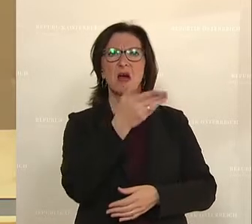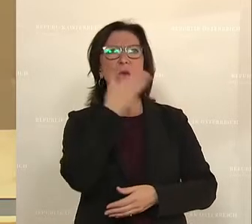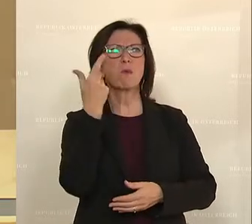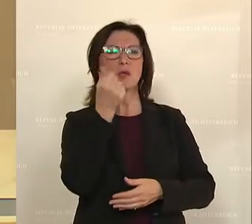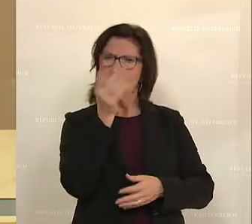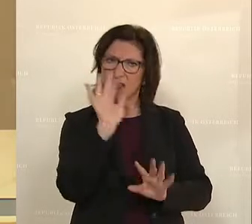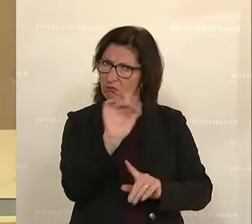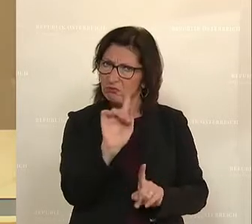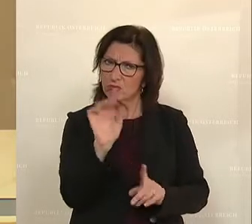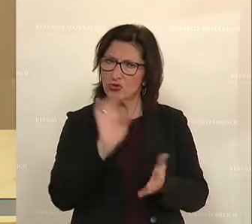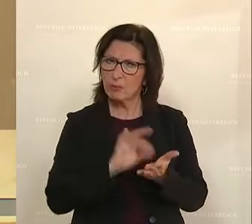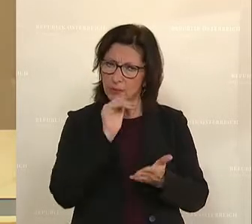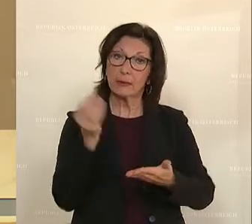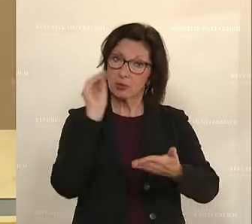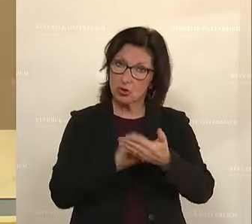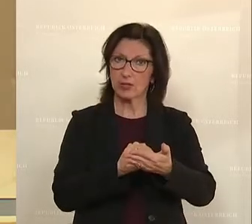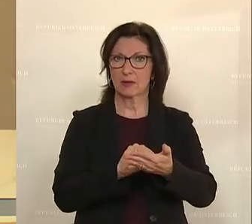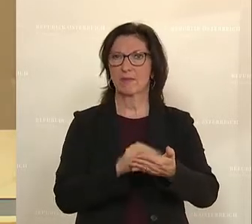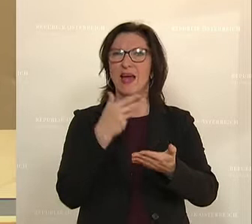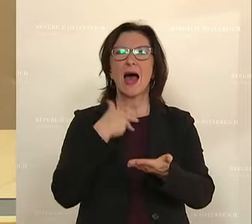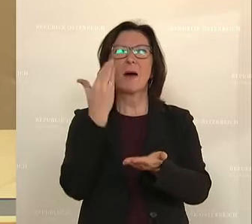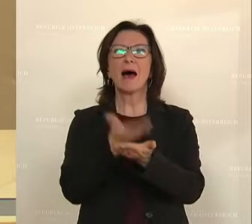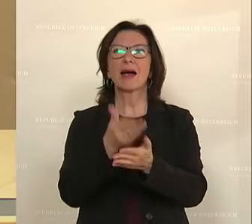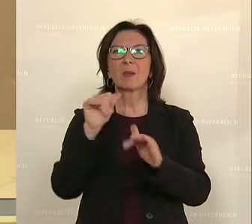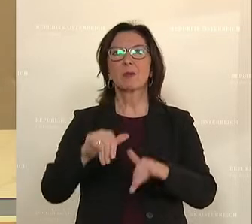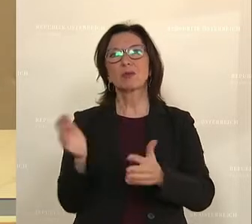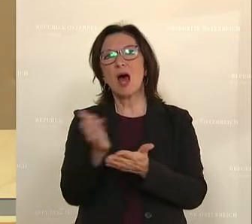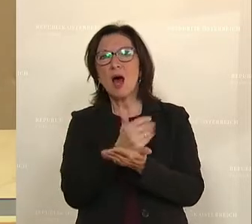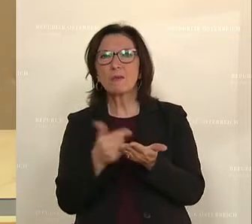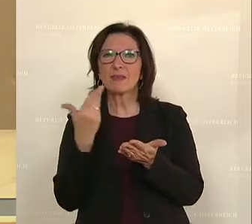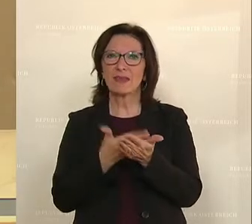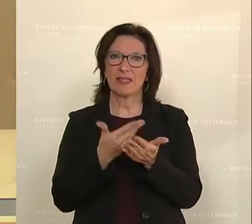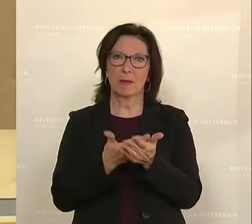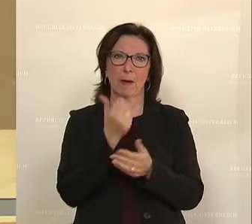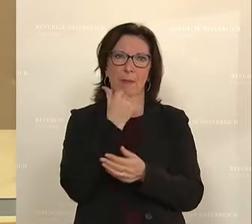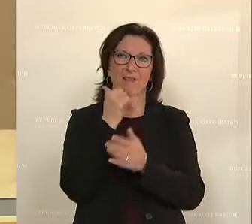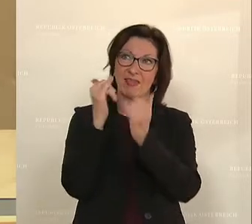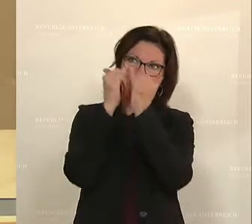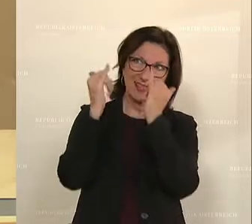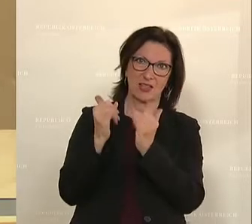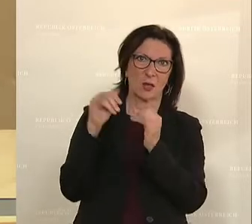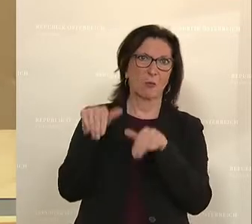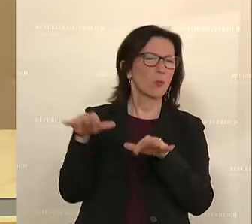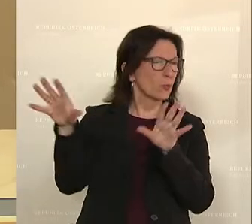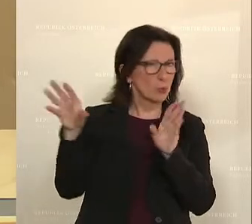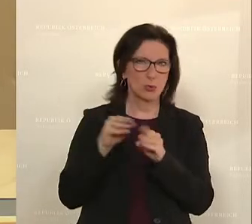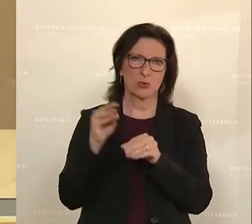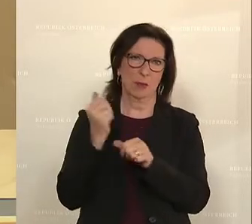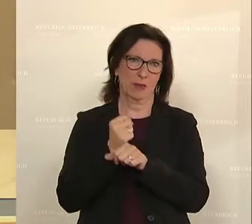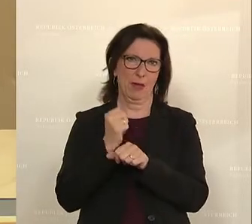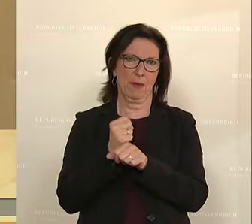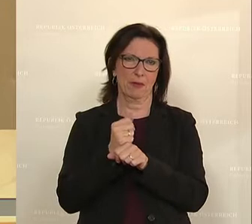Damit diese Angebote auch vielfach genutzt werden, ist vor allem die Zusammenarbeit mit privaten Institutionen unerlässlich. Ihre